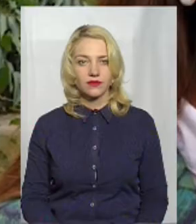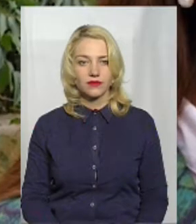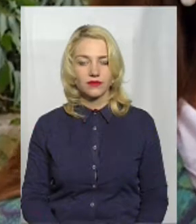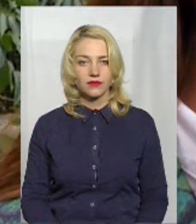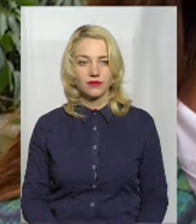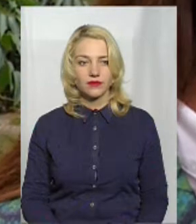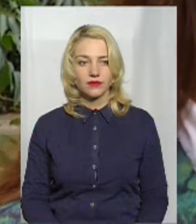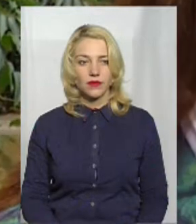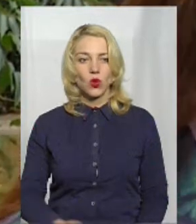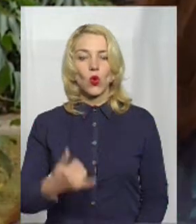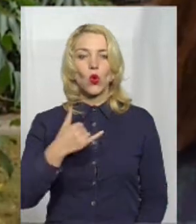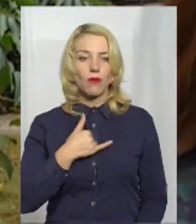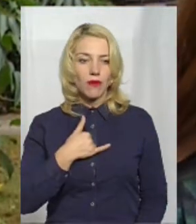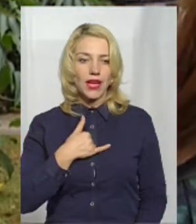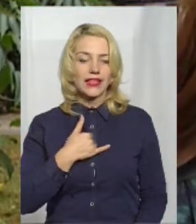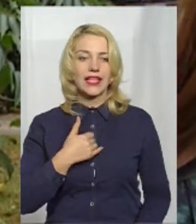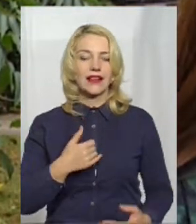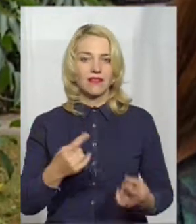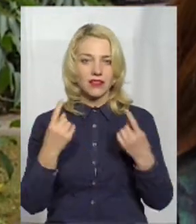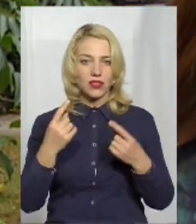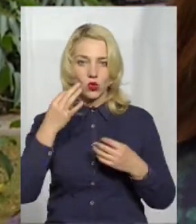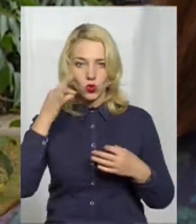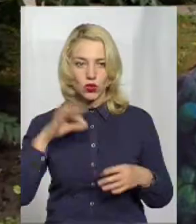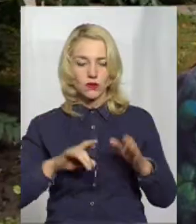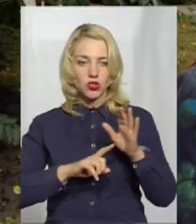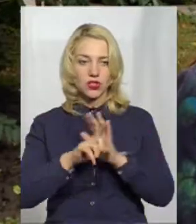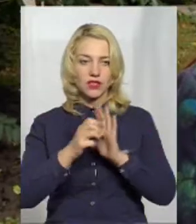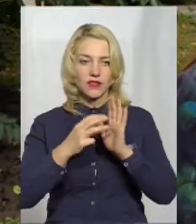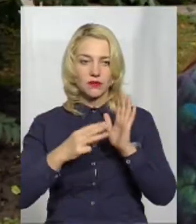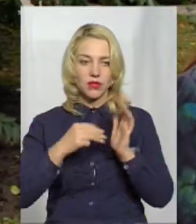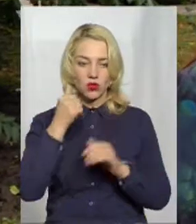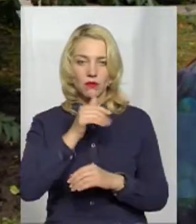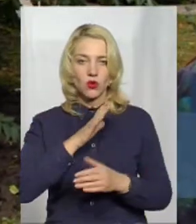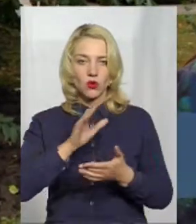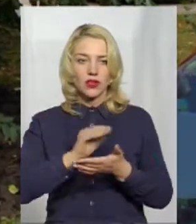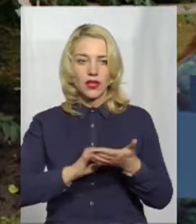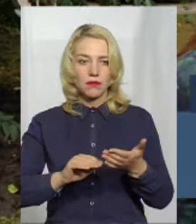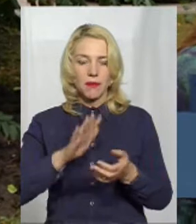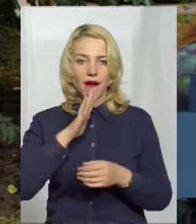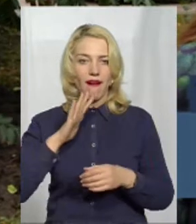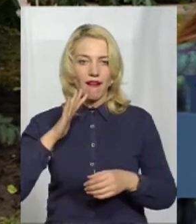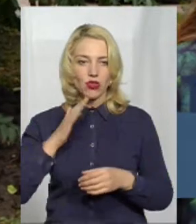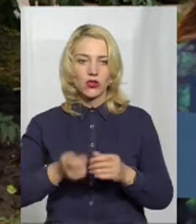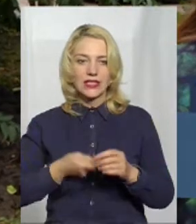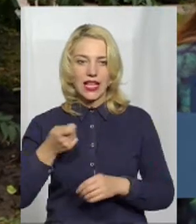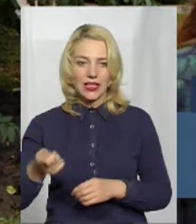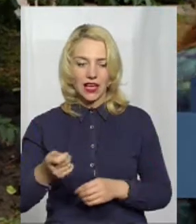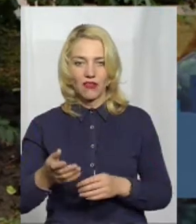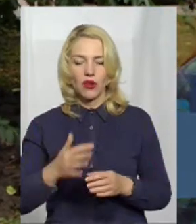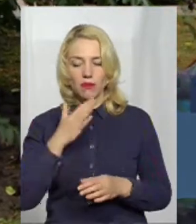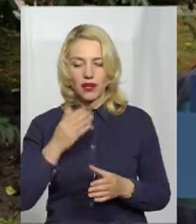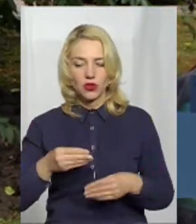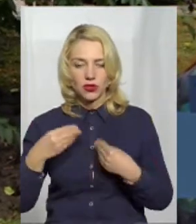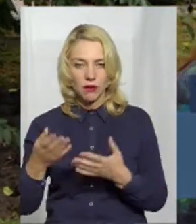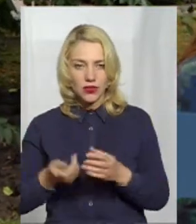В мене є досить немалий досвід, починаючи зі 17 років. Було написано досить немало заявок, подано досить немало заявок, були як